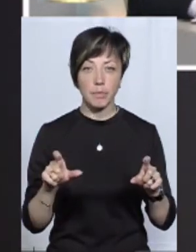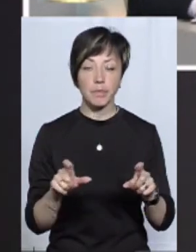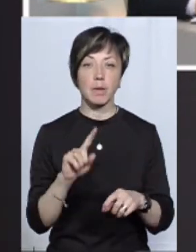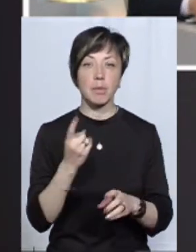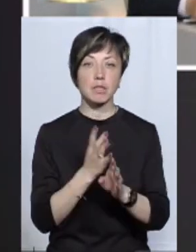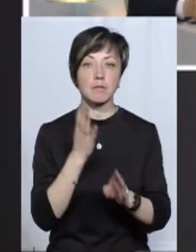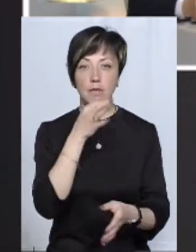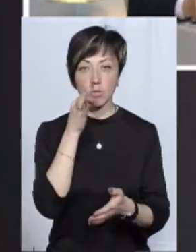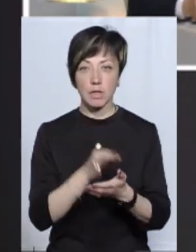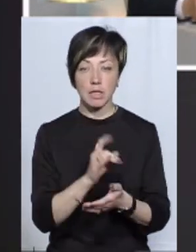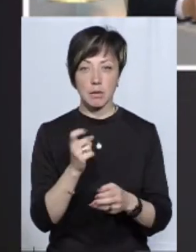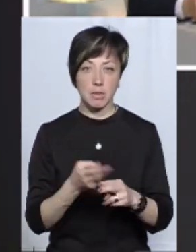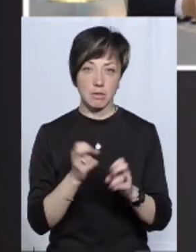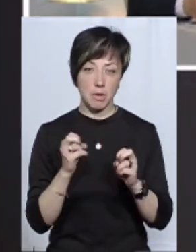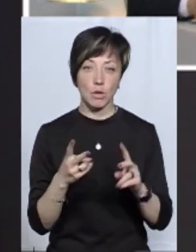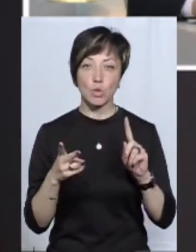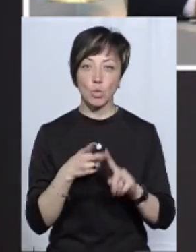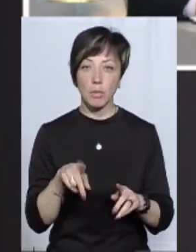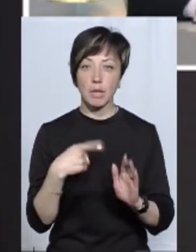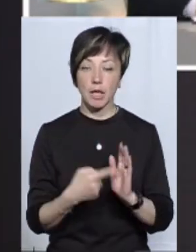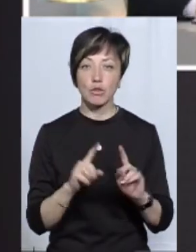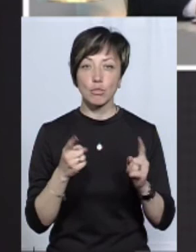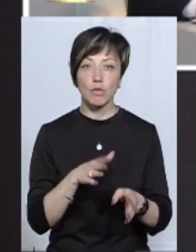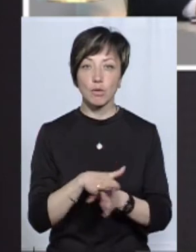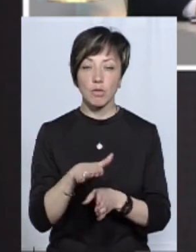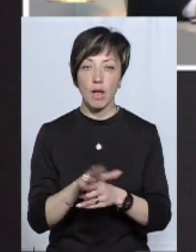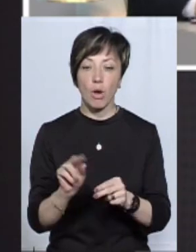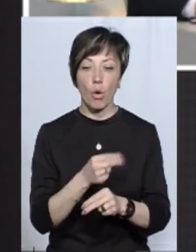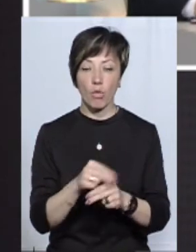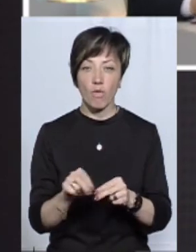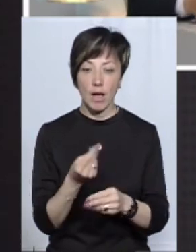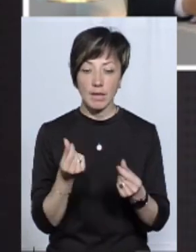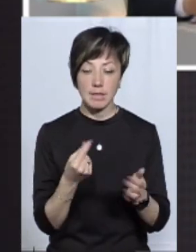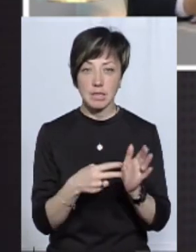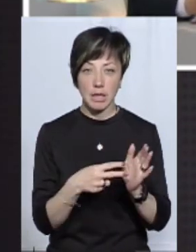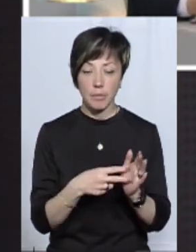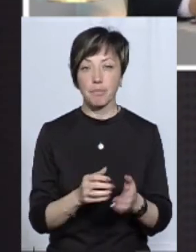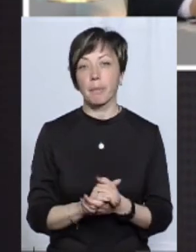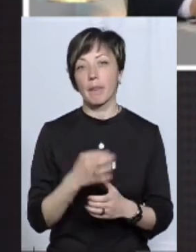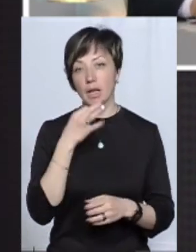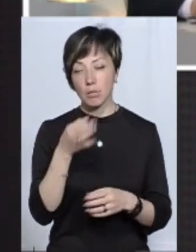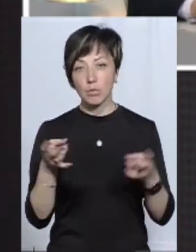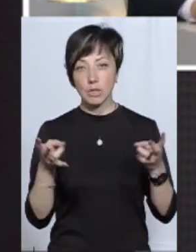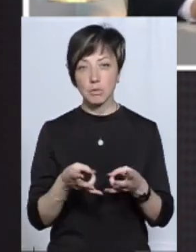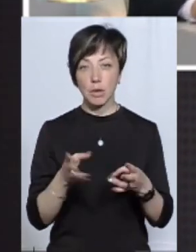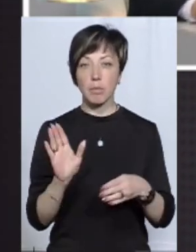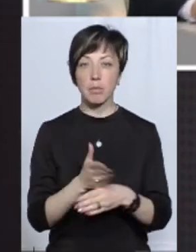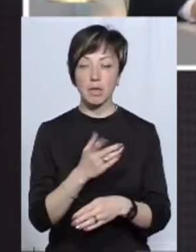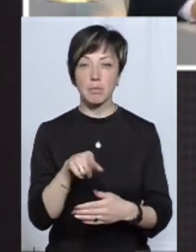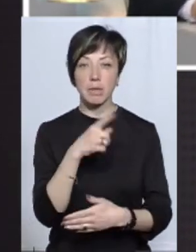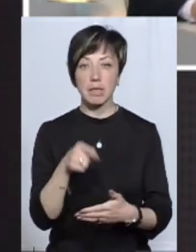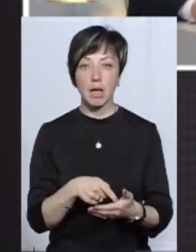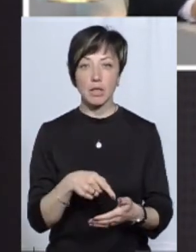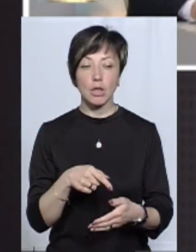вона, перш за все, відповідає за безпеку. Друге питання, чому відбувається коригування? Це те, про що я сказала. Потрібно прибирати